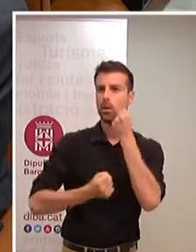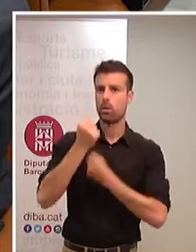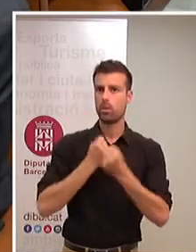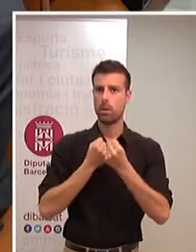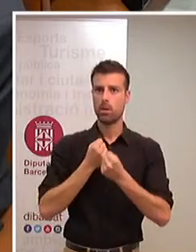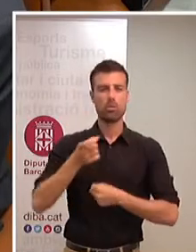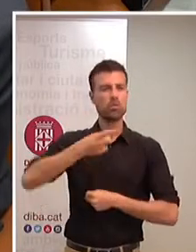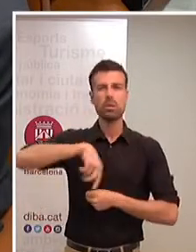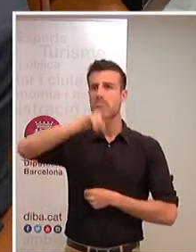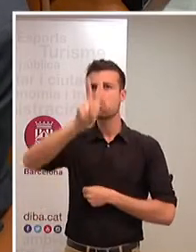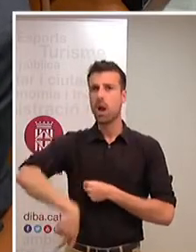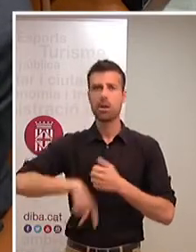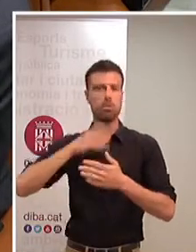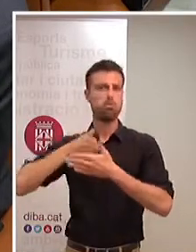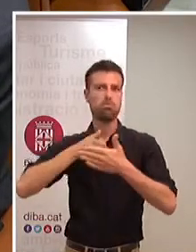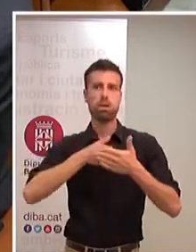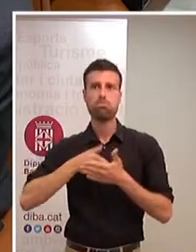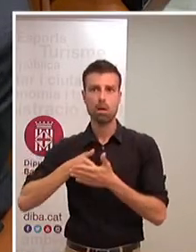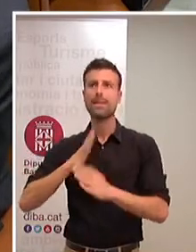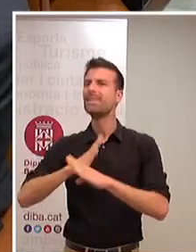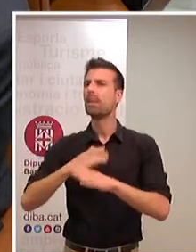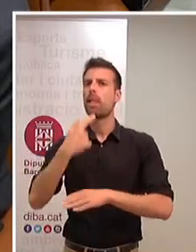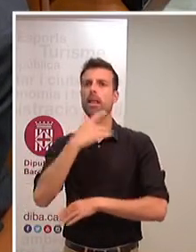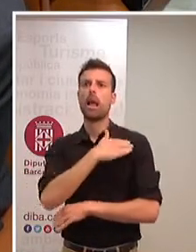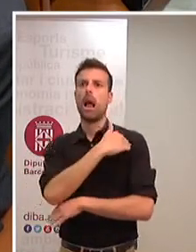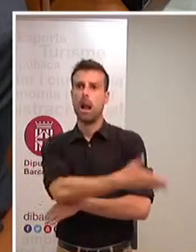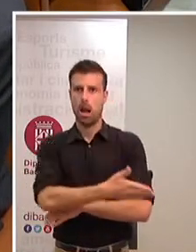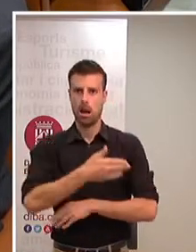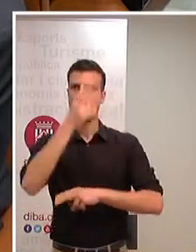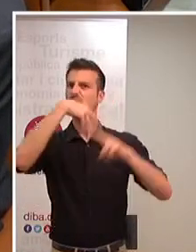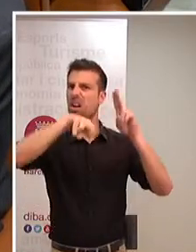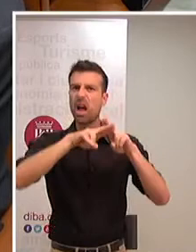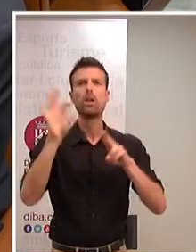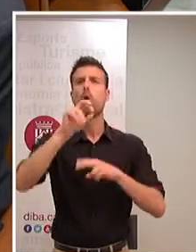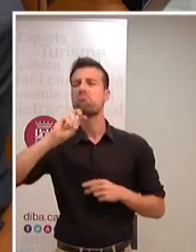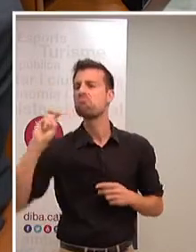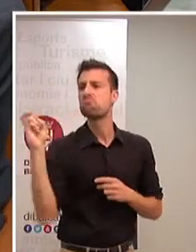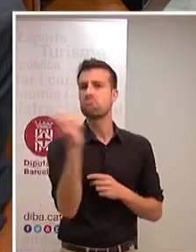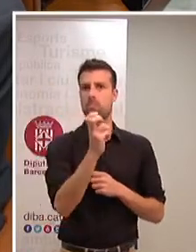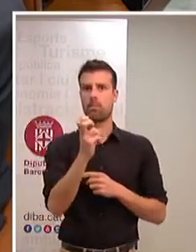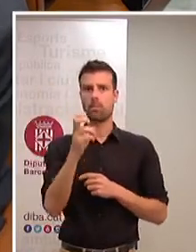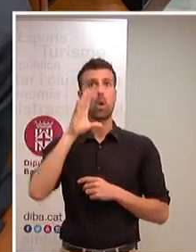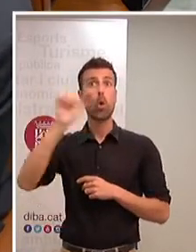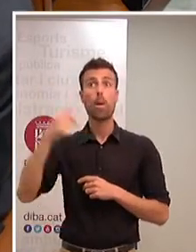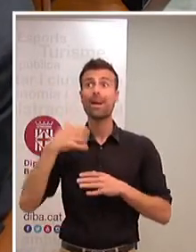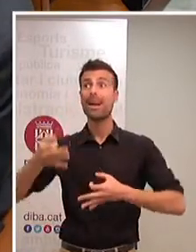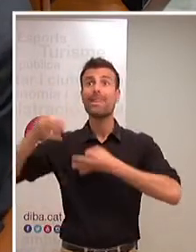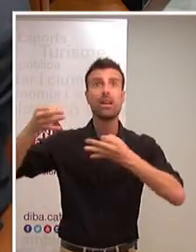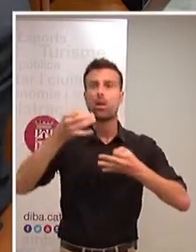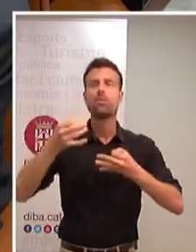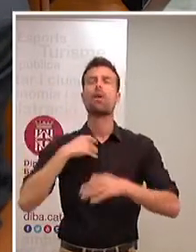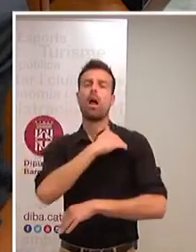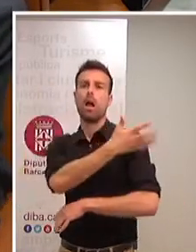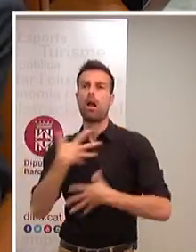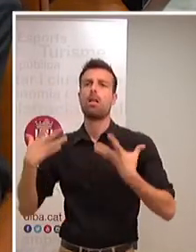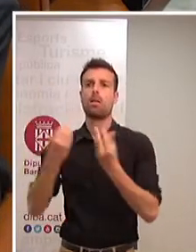enganyat a ningú. Sempre hem dit que estarem al costat del govern de la Generalitat allà on el nostre govern no arribi i sense una persona com